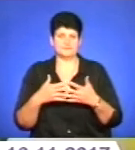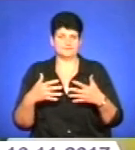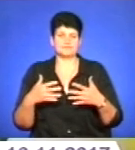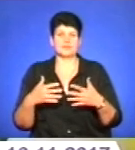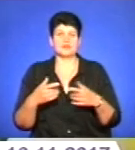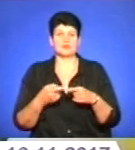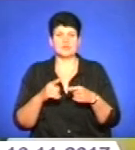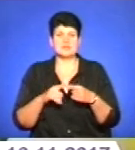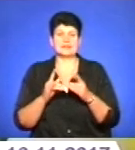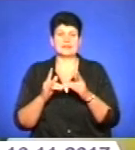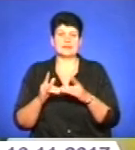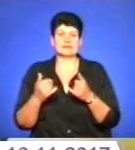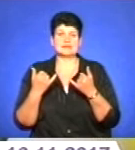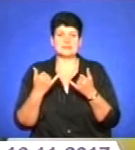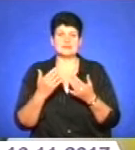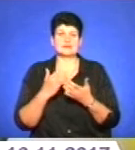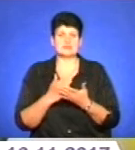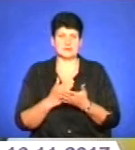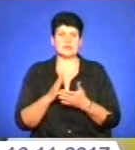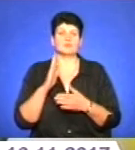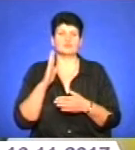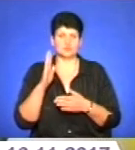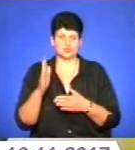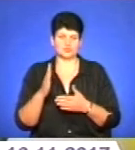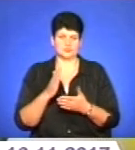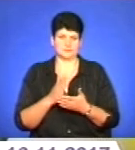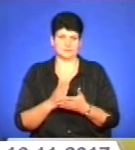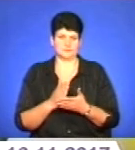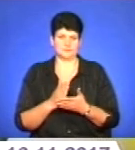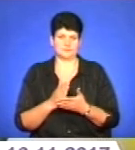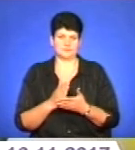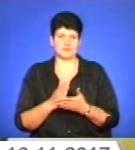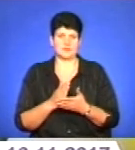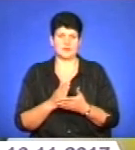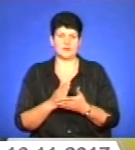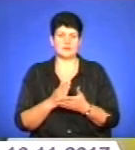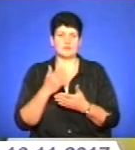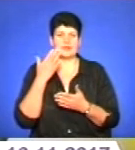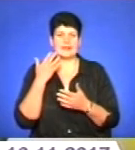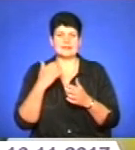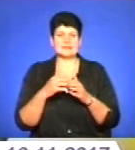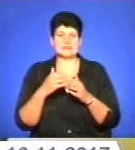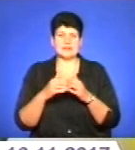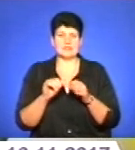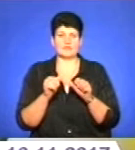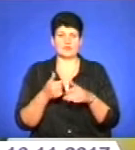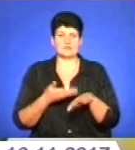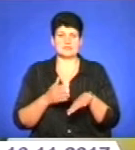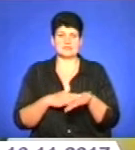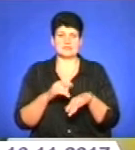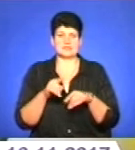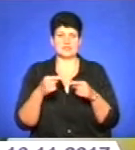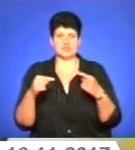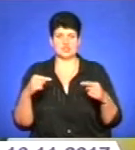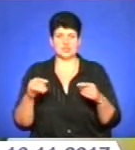то на даний час такі інтернатні заклади існують і будуть існувати. Адже легкі і середні форми складності тих чи інших